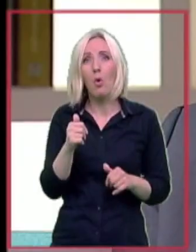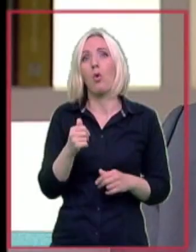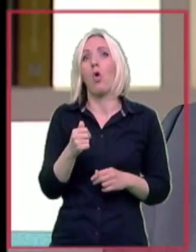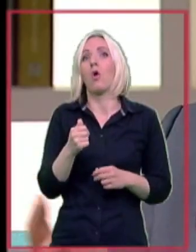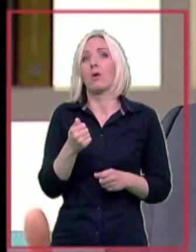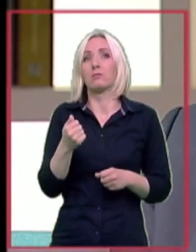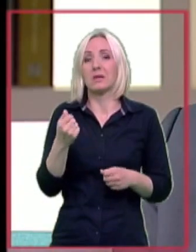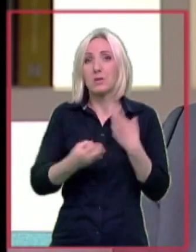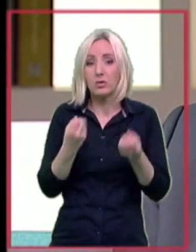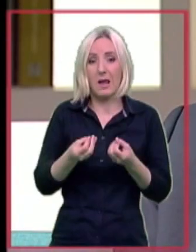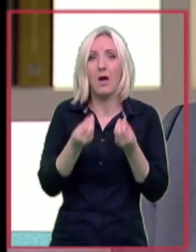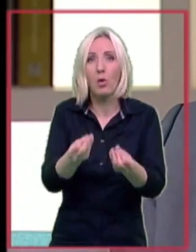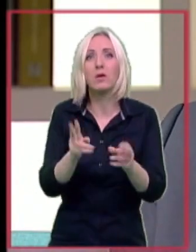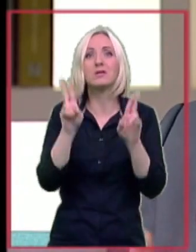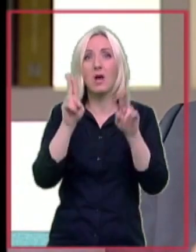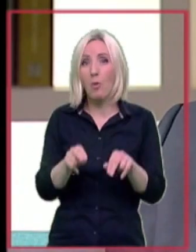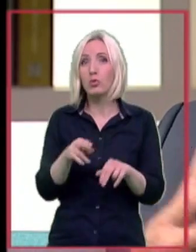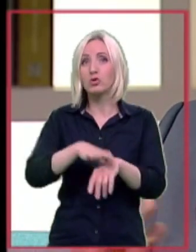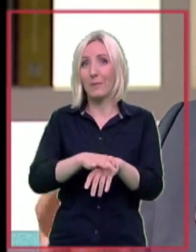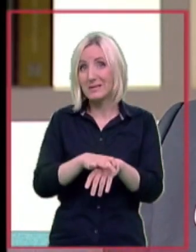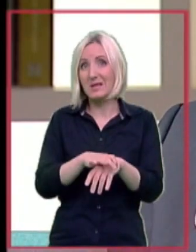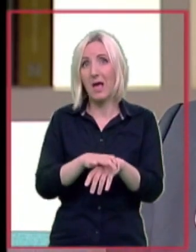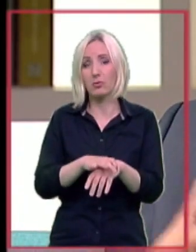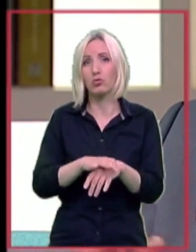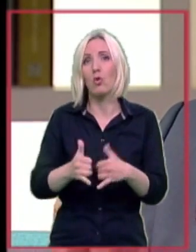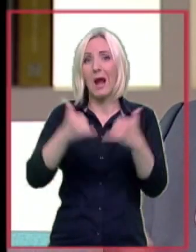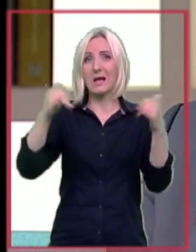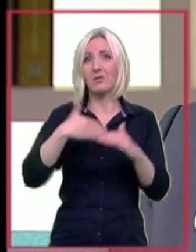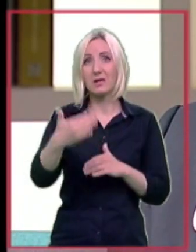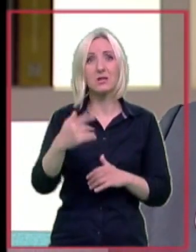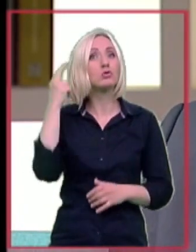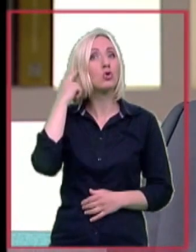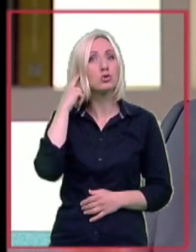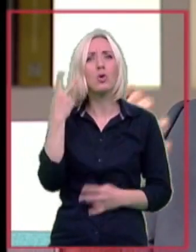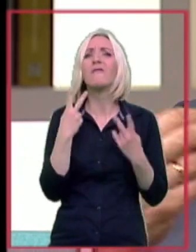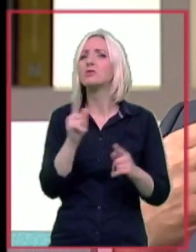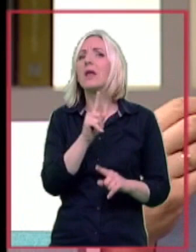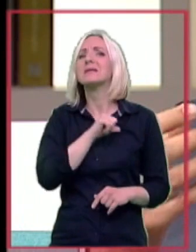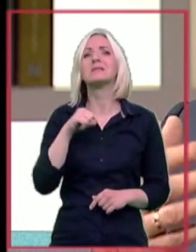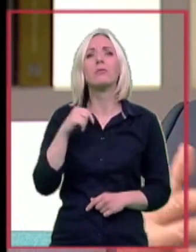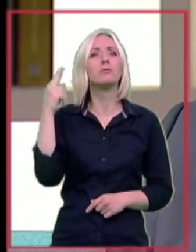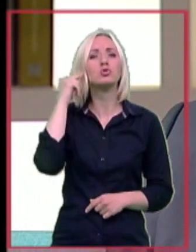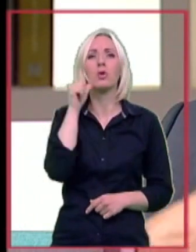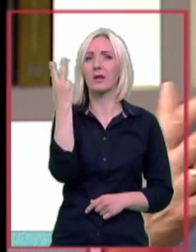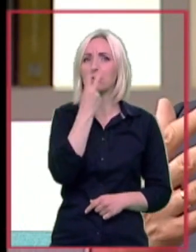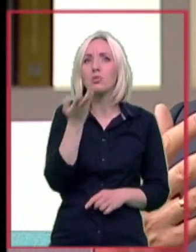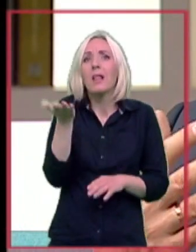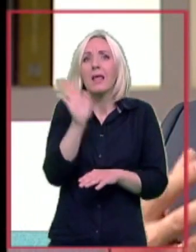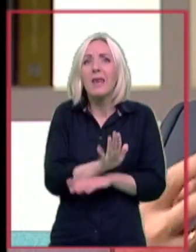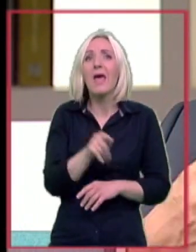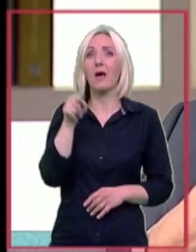pacijentu normalan razvoj kasnije. Jer organ sluha, odnosno čulo sluha je bitno ne samo da bi čuli i razumeli, nego on